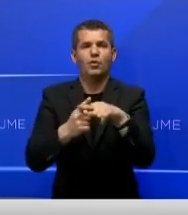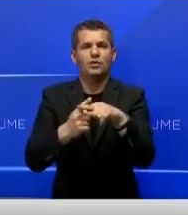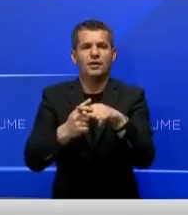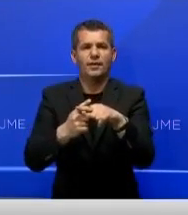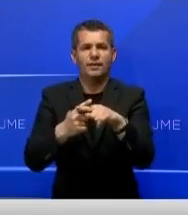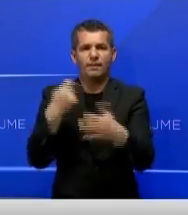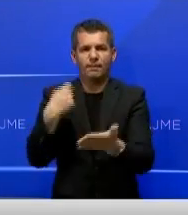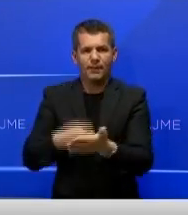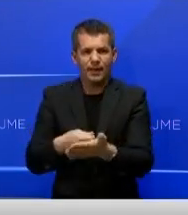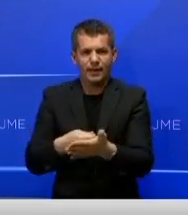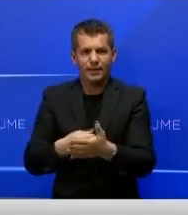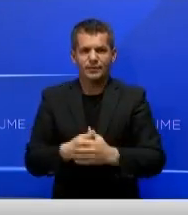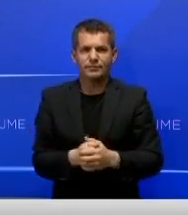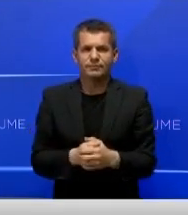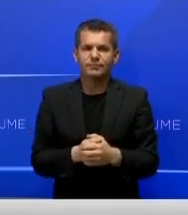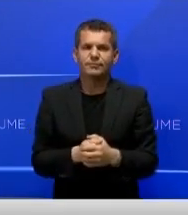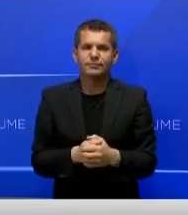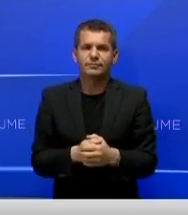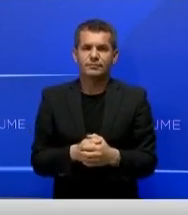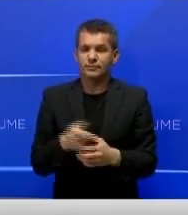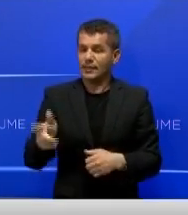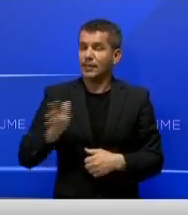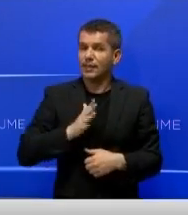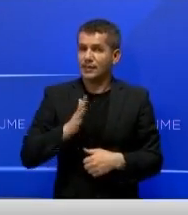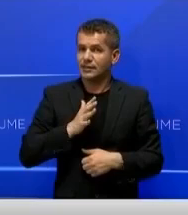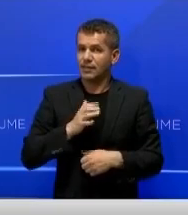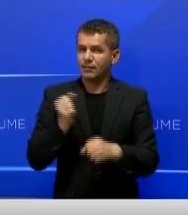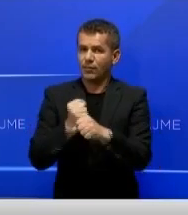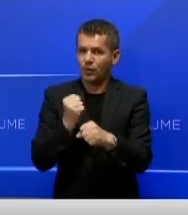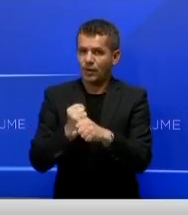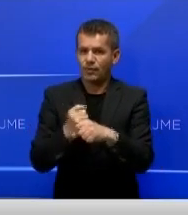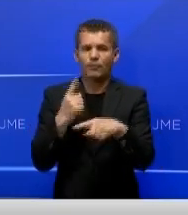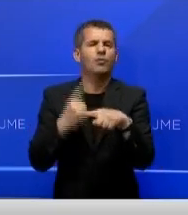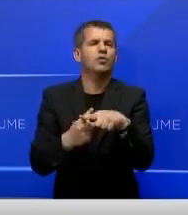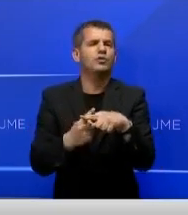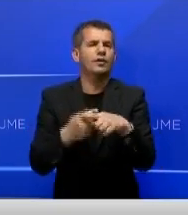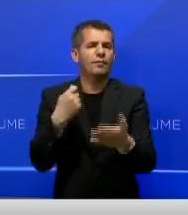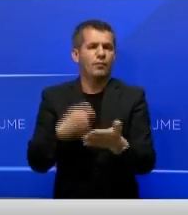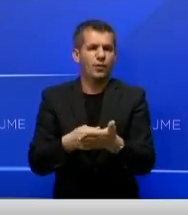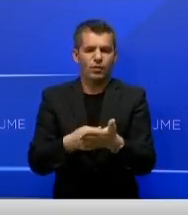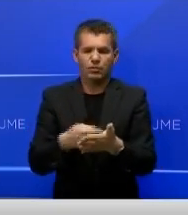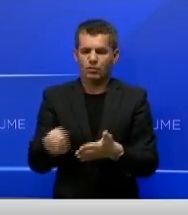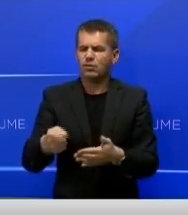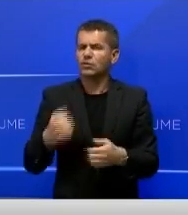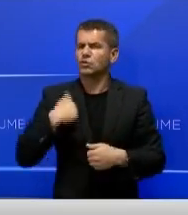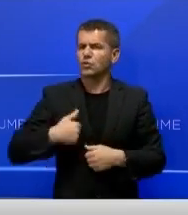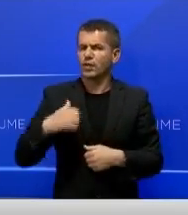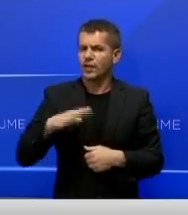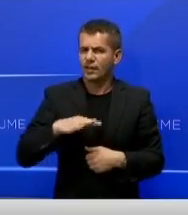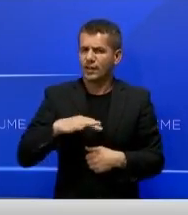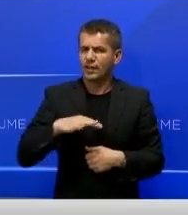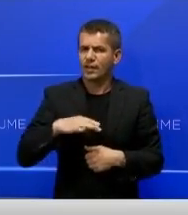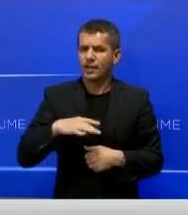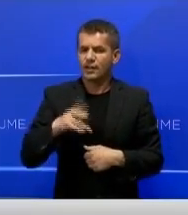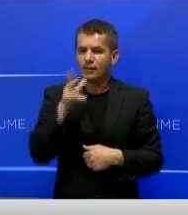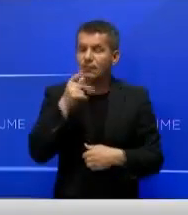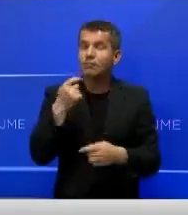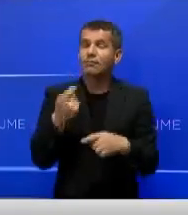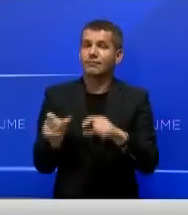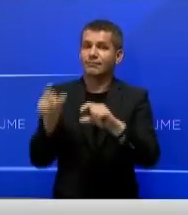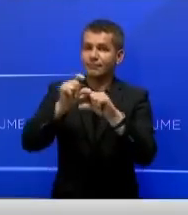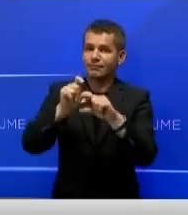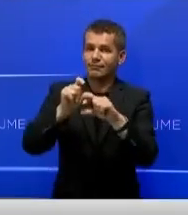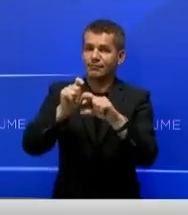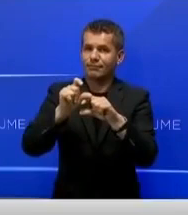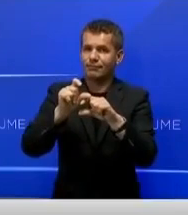pagesën e rëzikëshmëris në punë, pagesën e punës gjatë fundi avës edhe orëve shtes për infermjerët. Po